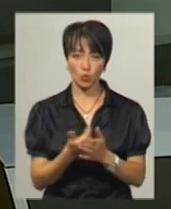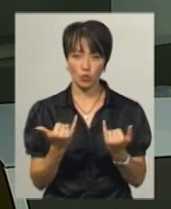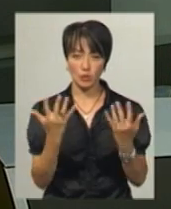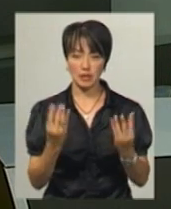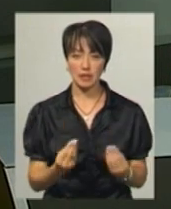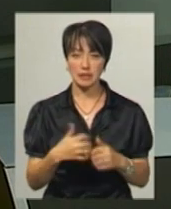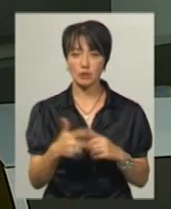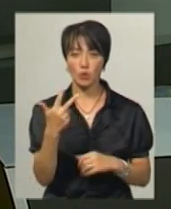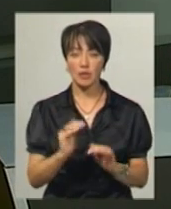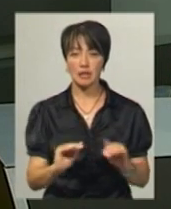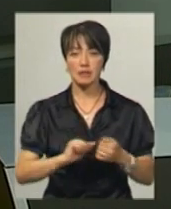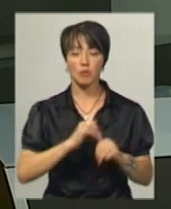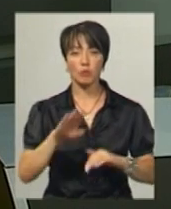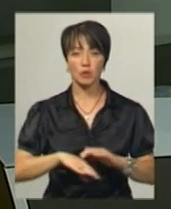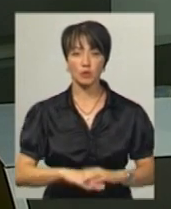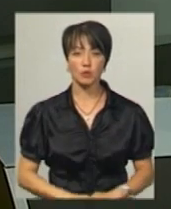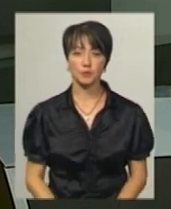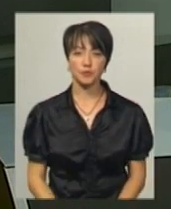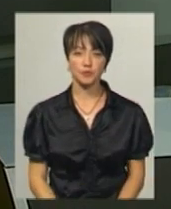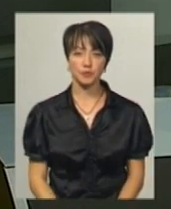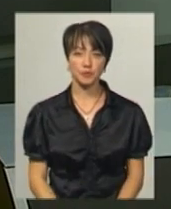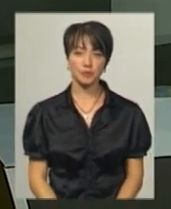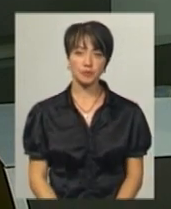зараз. Серед них – троє дітей з Кам'янця-Подільського.